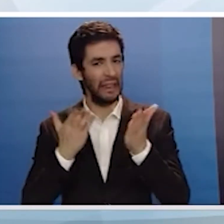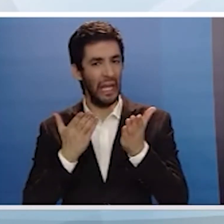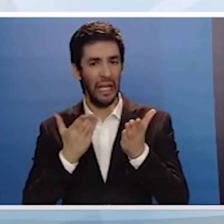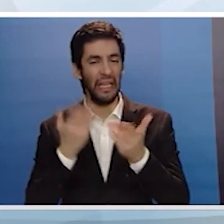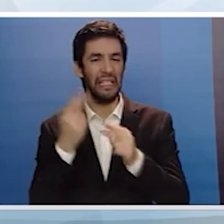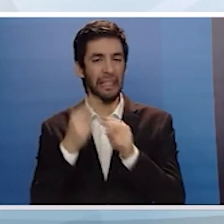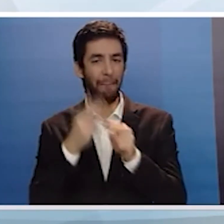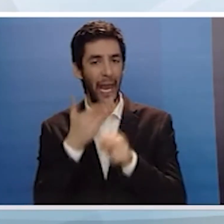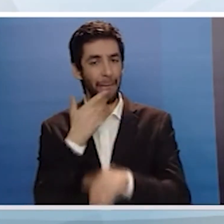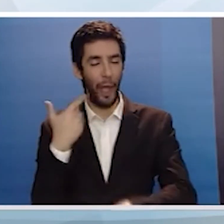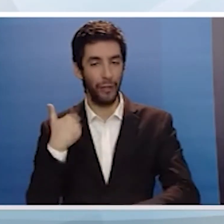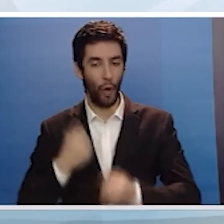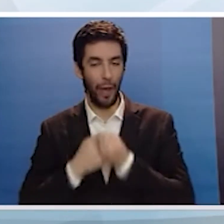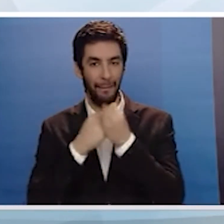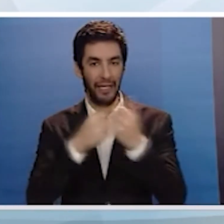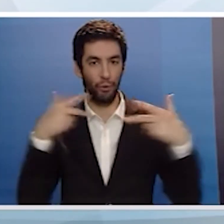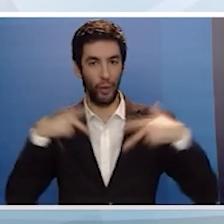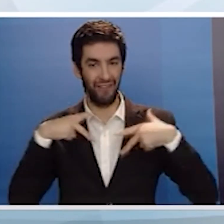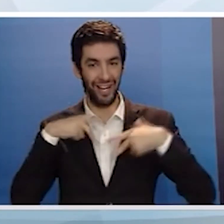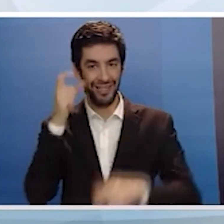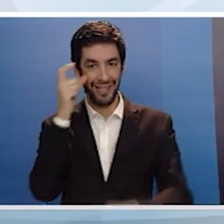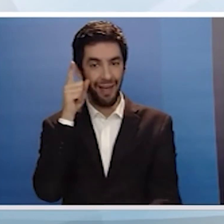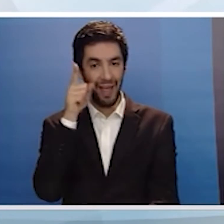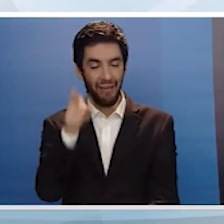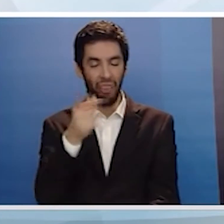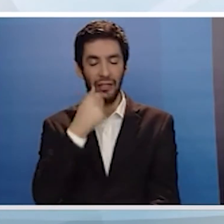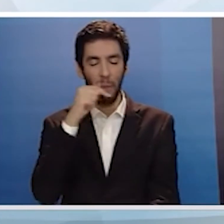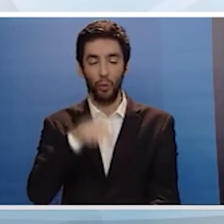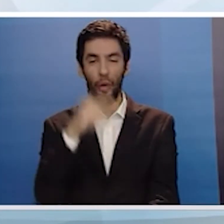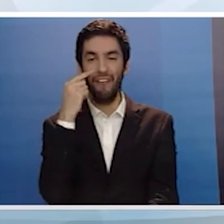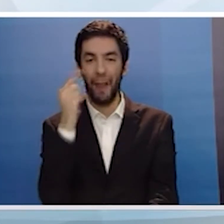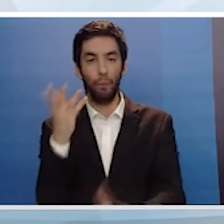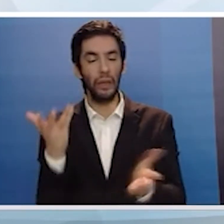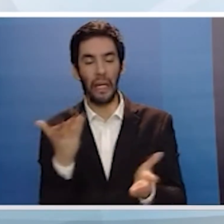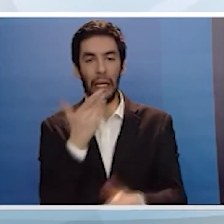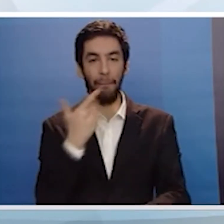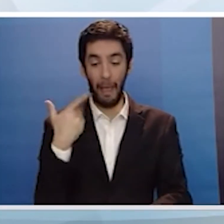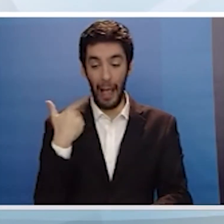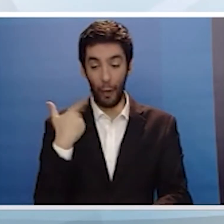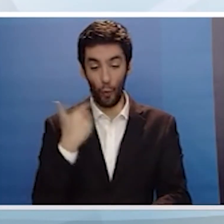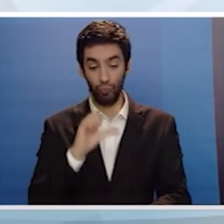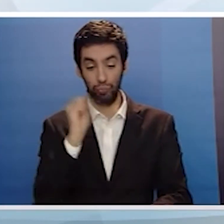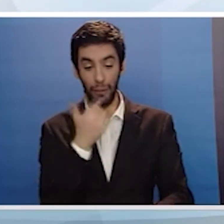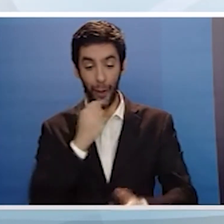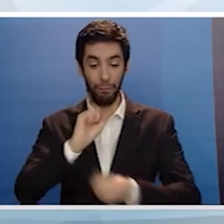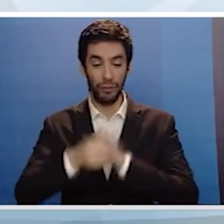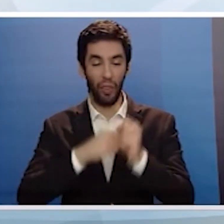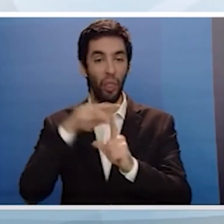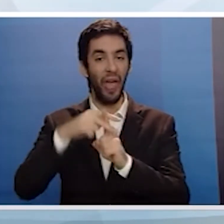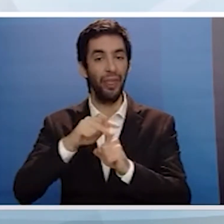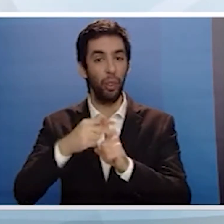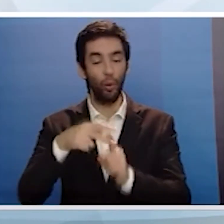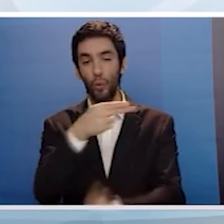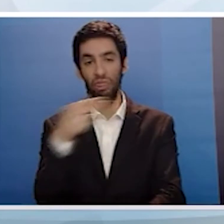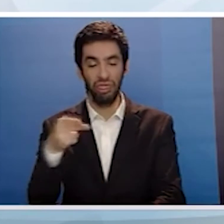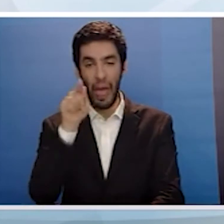άδικες και αυθέρετες εκποίησεις των τραπεζών οι οποίες γίνονται στη βάση των νόμων που εσείς ψηφίσατε το